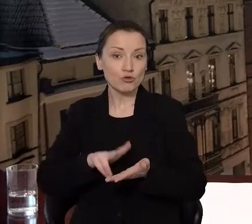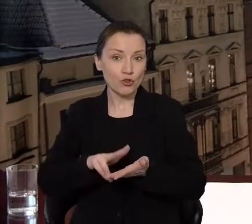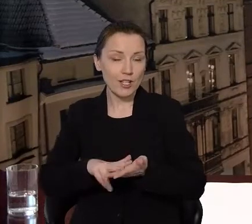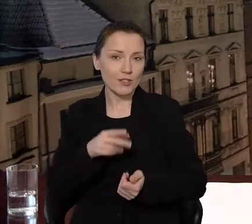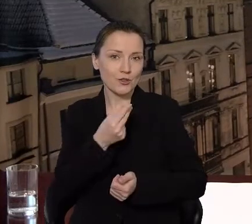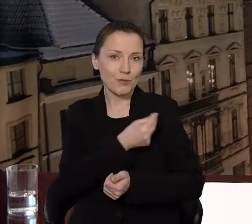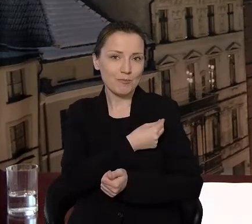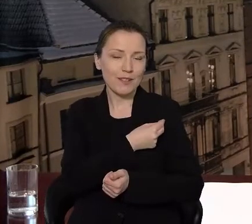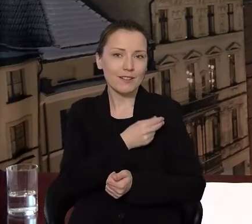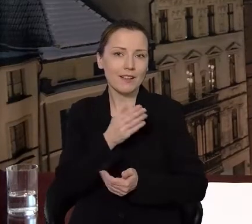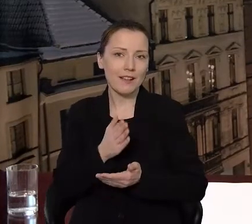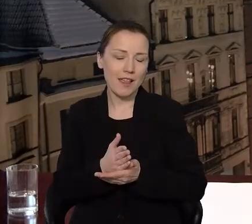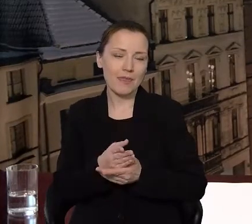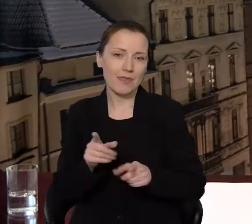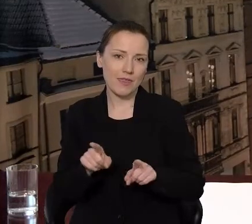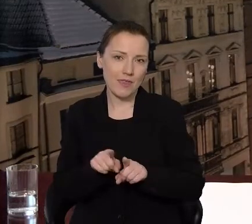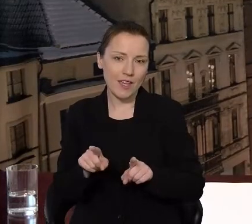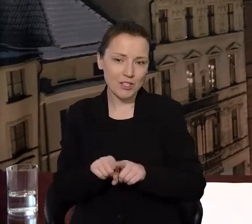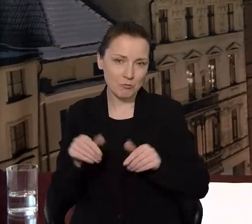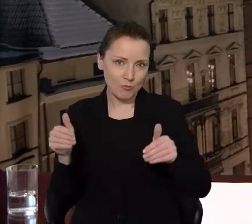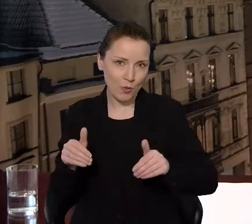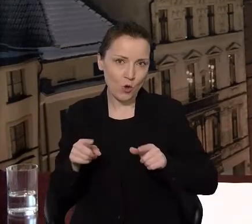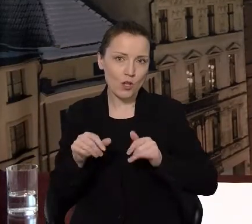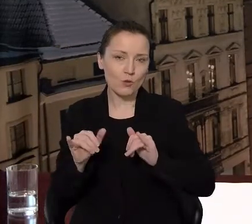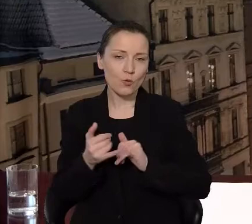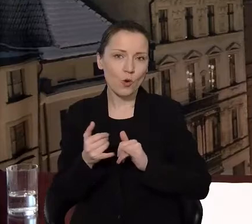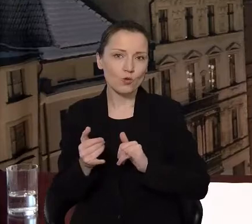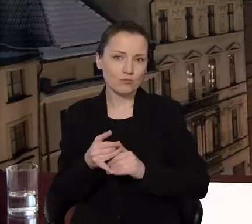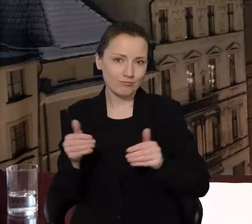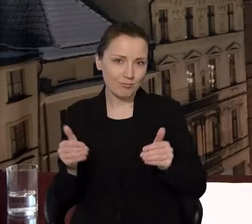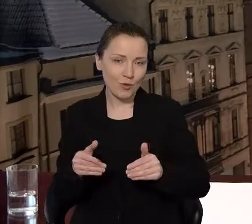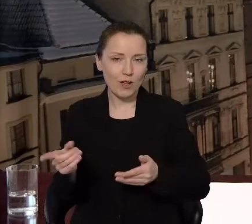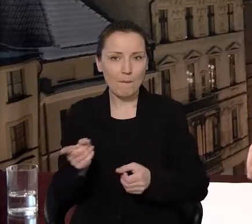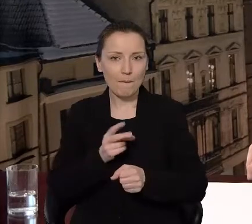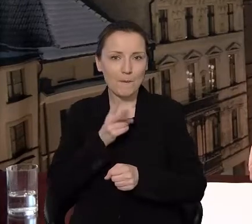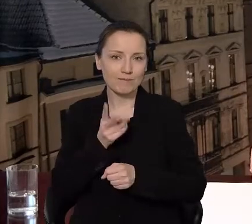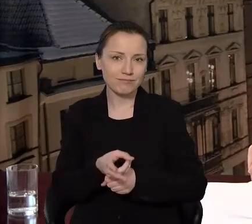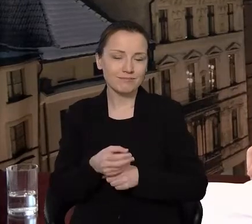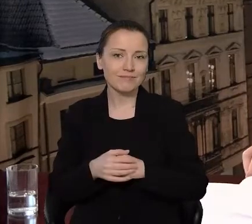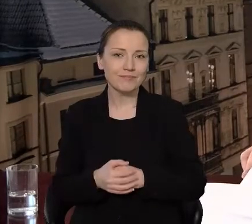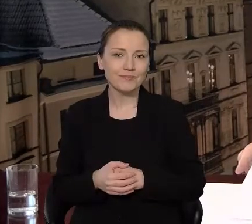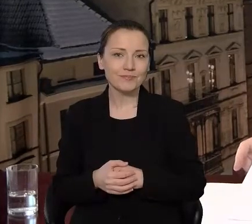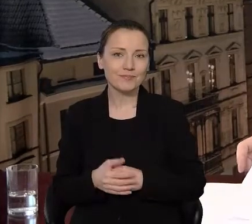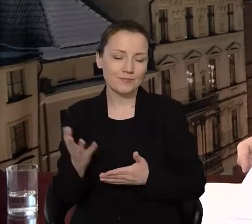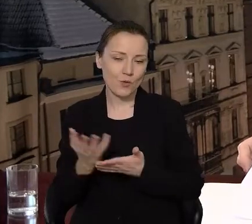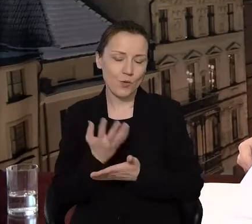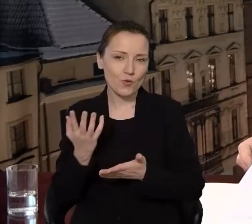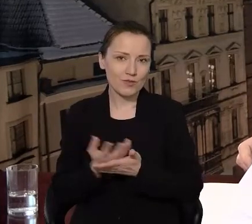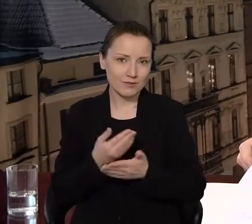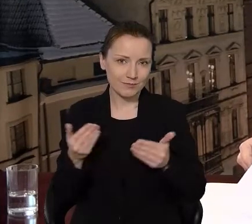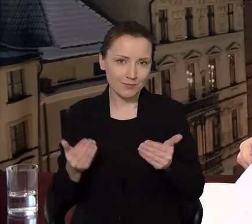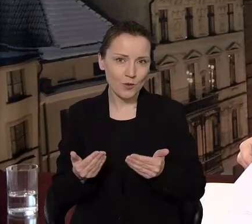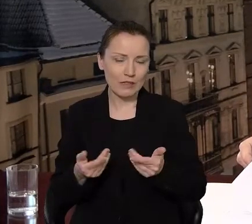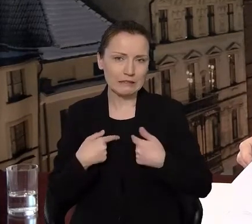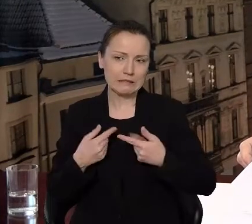także się są, także się odbywają i także jest możliwość skorzystania. I do